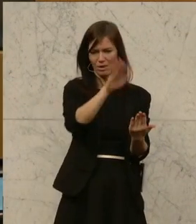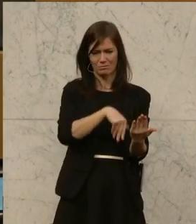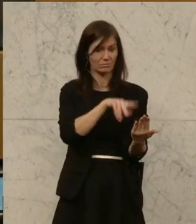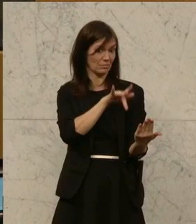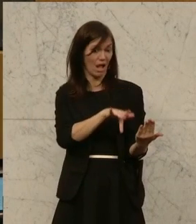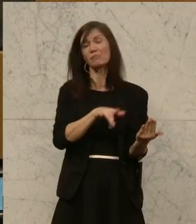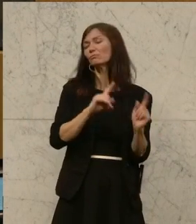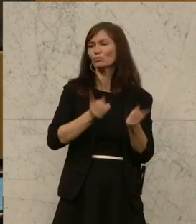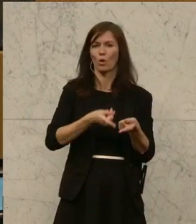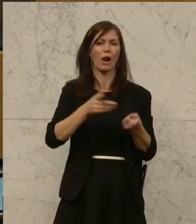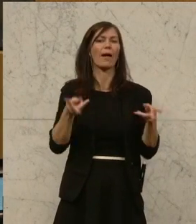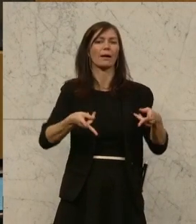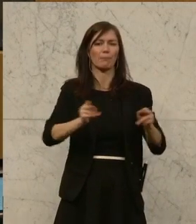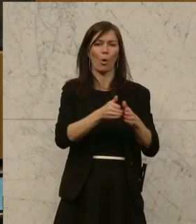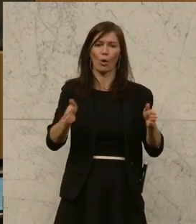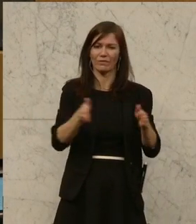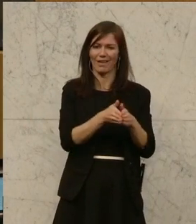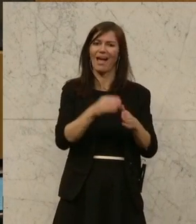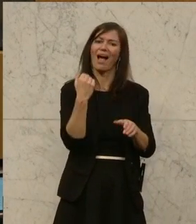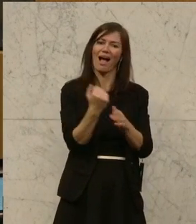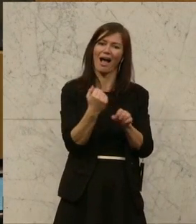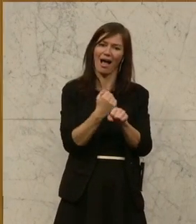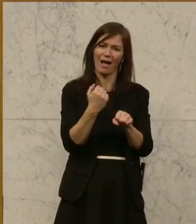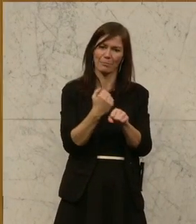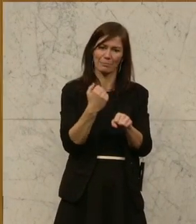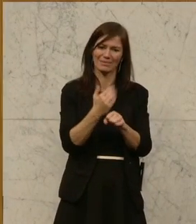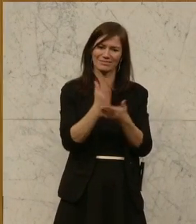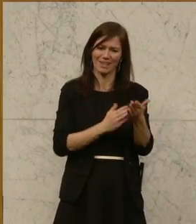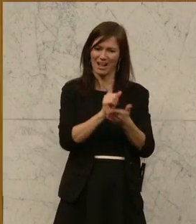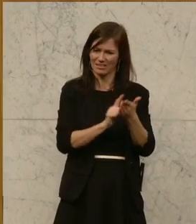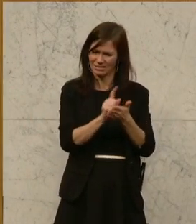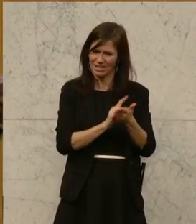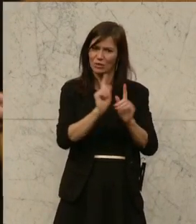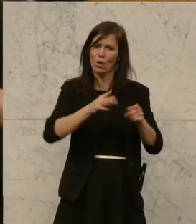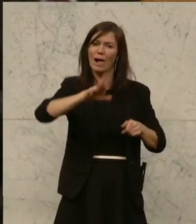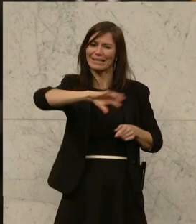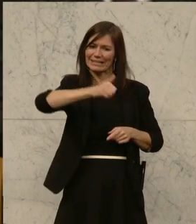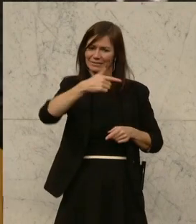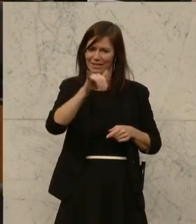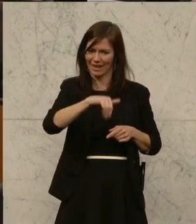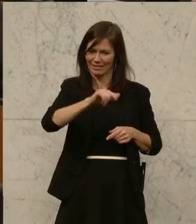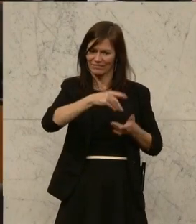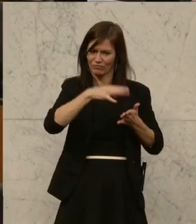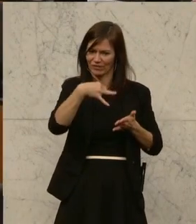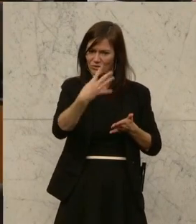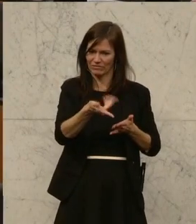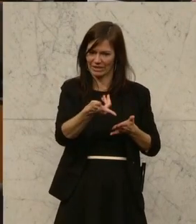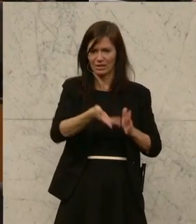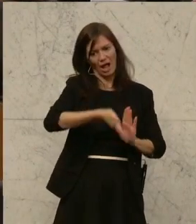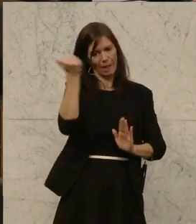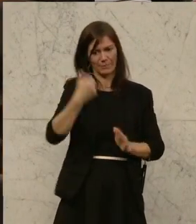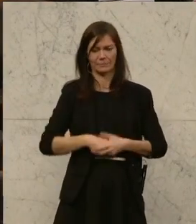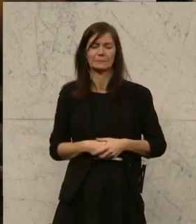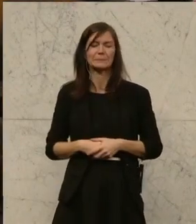die eine Abschaffung der geblockten Altersteilzeit mit 01.01.2024 vorsieht. Dankeschön. Gerald Loacker, der